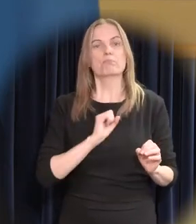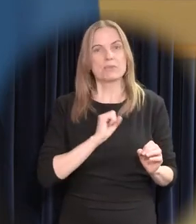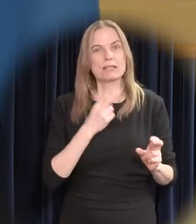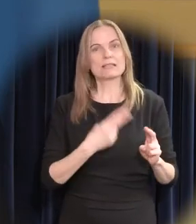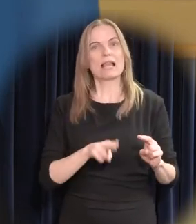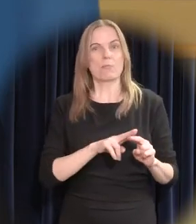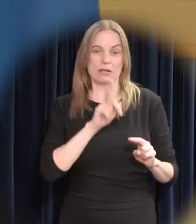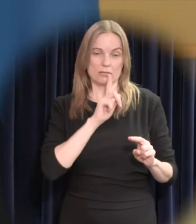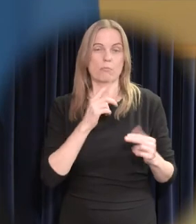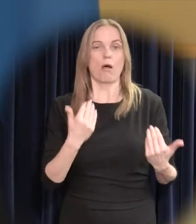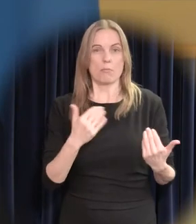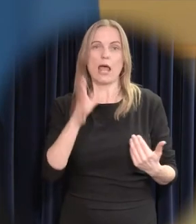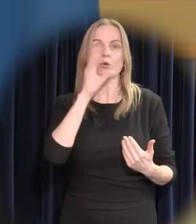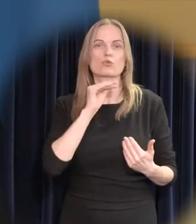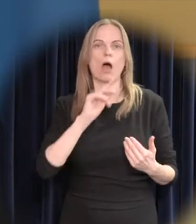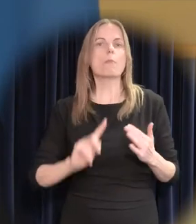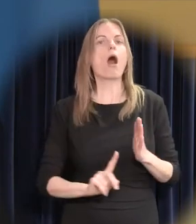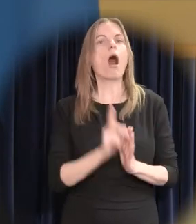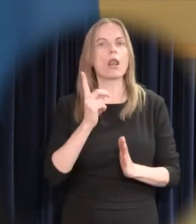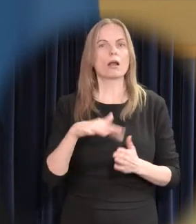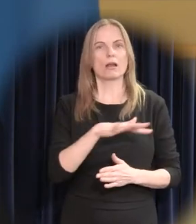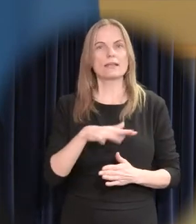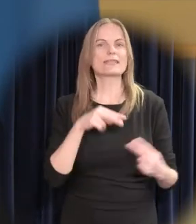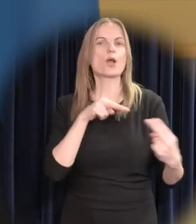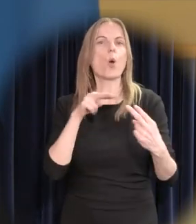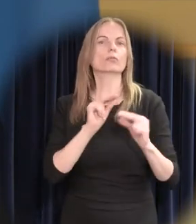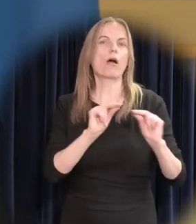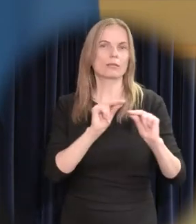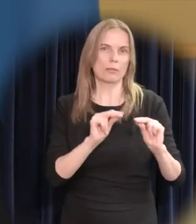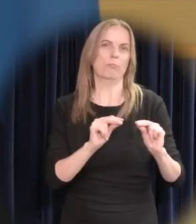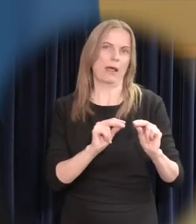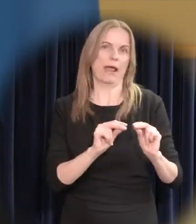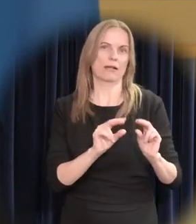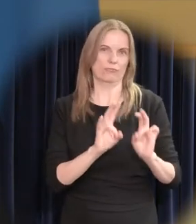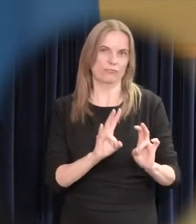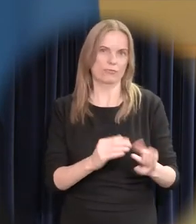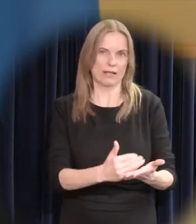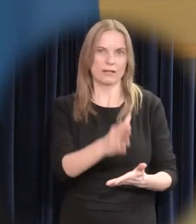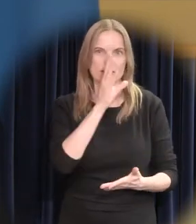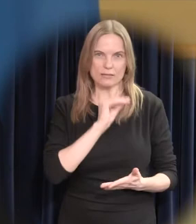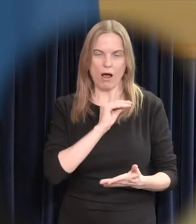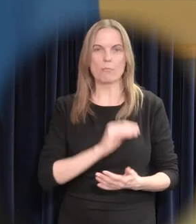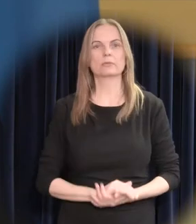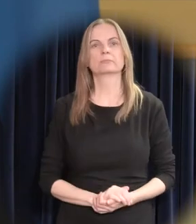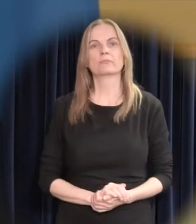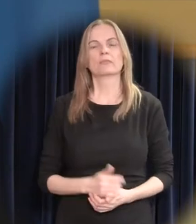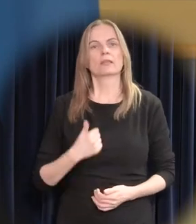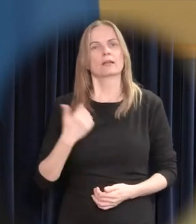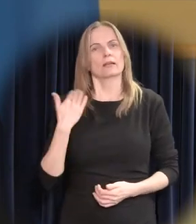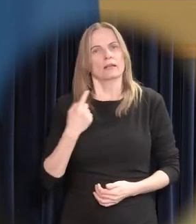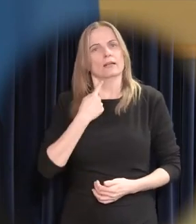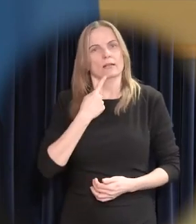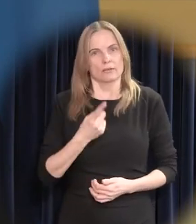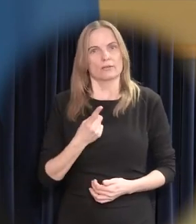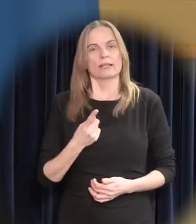altklasside laste kontaktõpe. Oma kõnes, mille pidasin riigikuga ees peaministri kandidaadina, rõhutasin. Peame